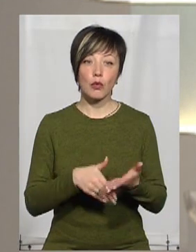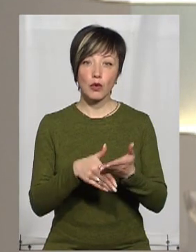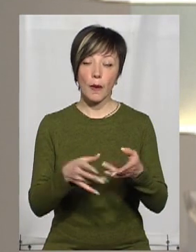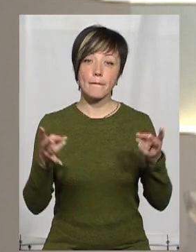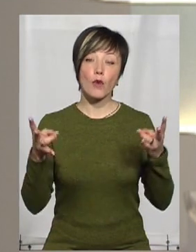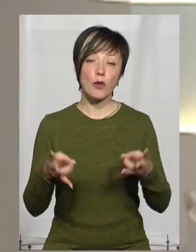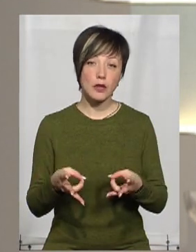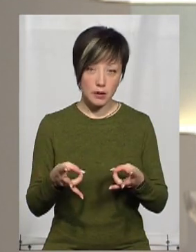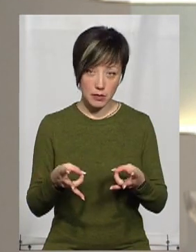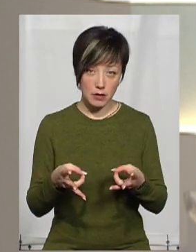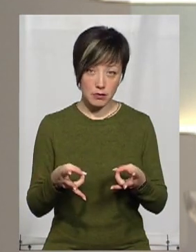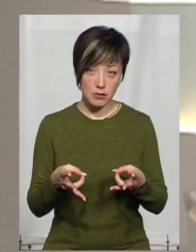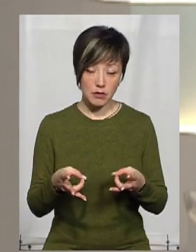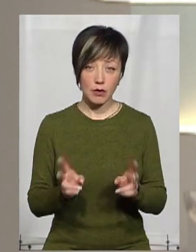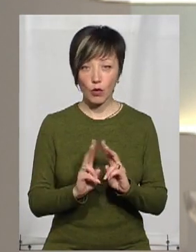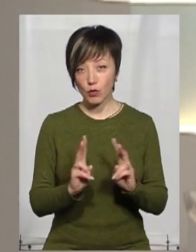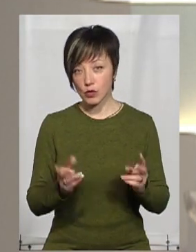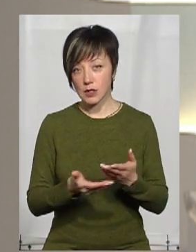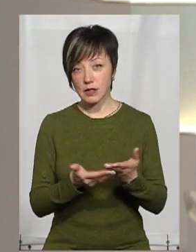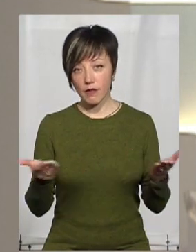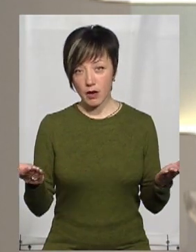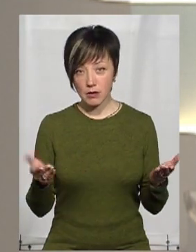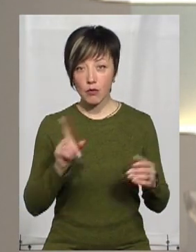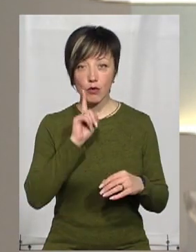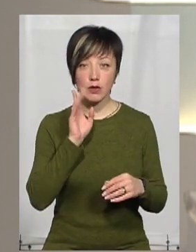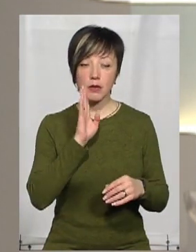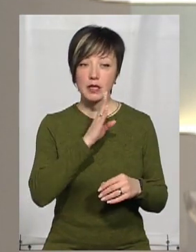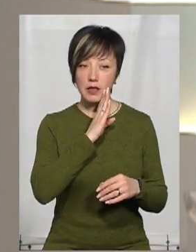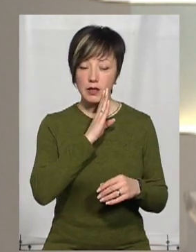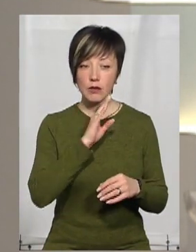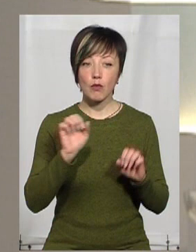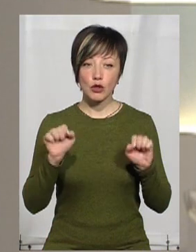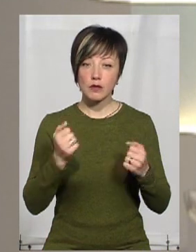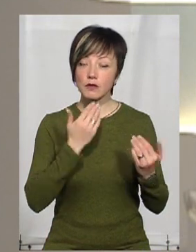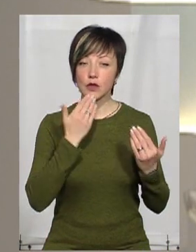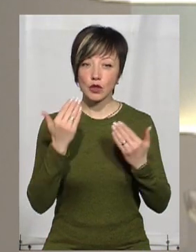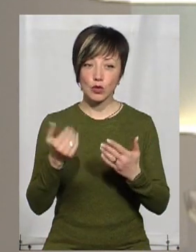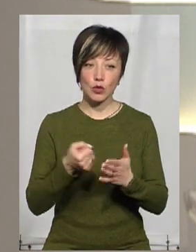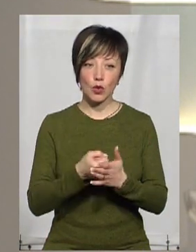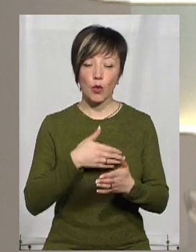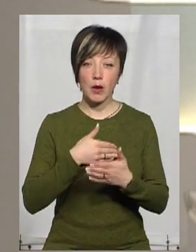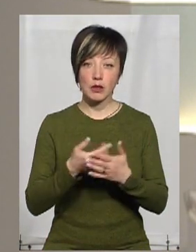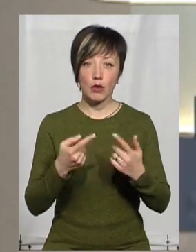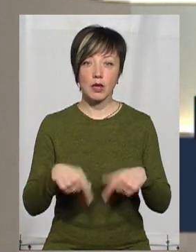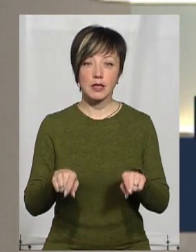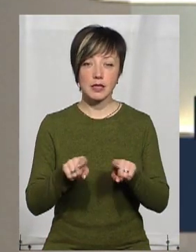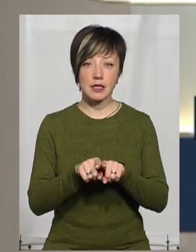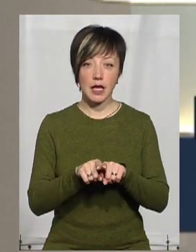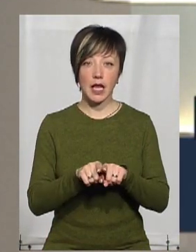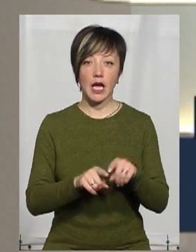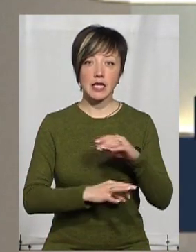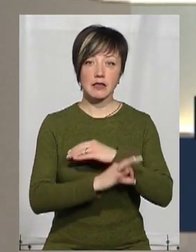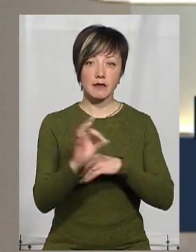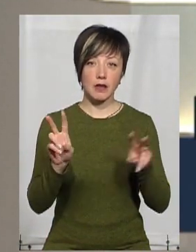допомога потрібна комусь із вас, молоді матері, можна звернутися до громадської організації